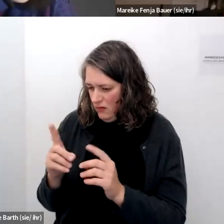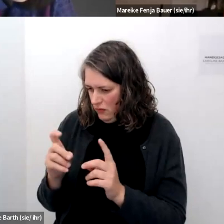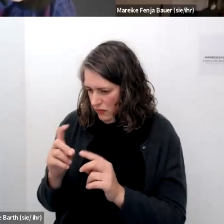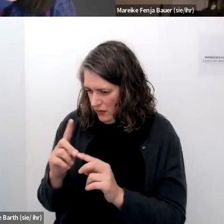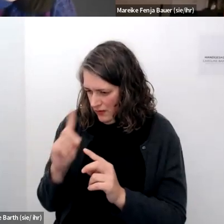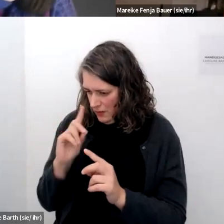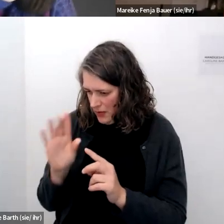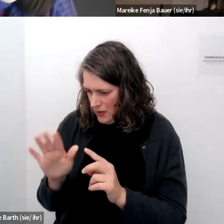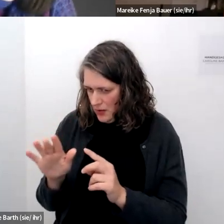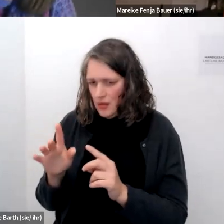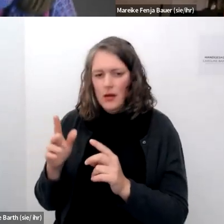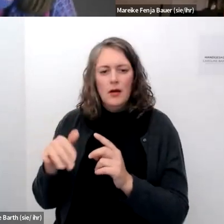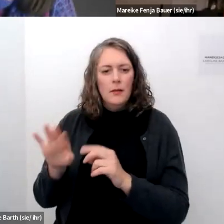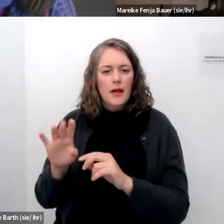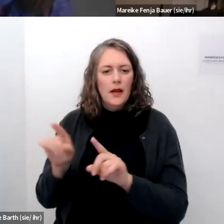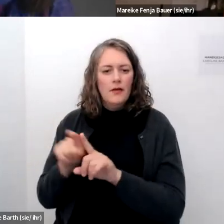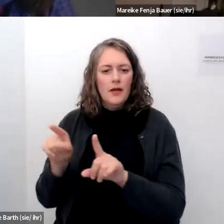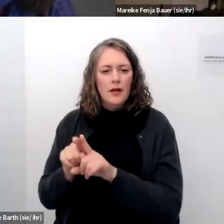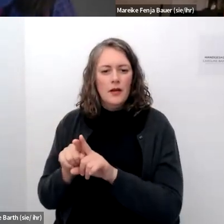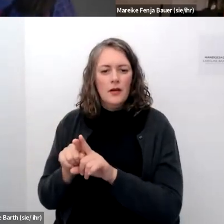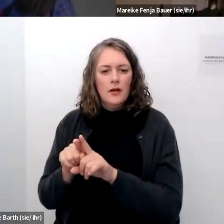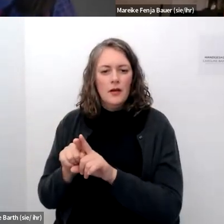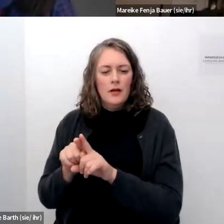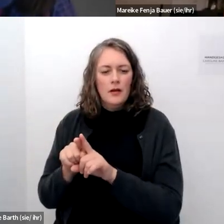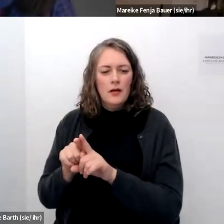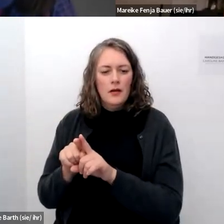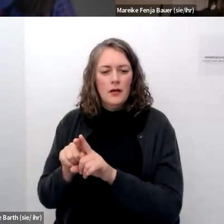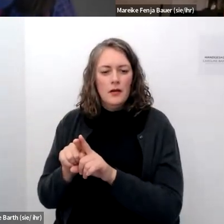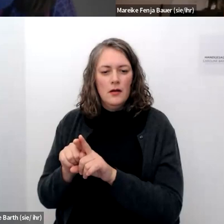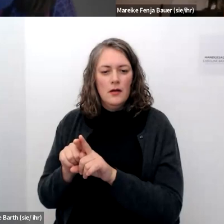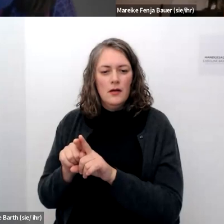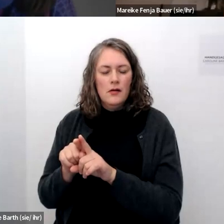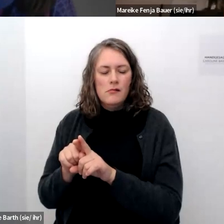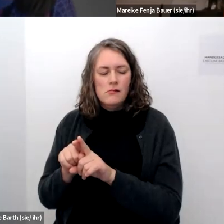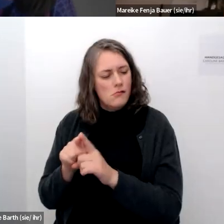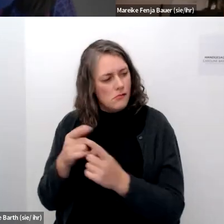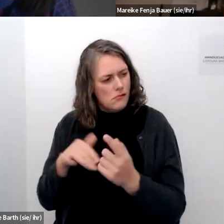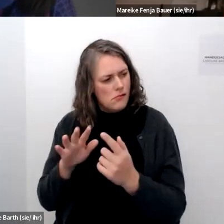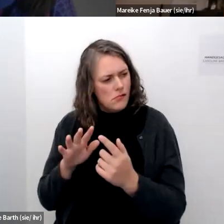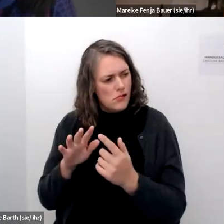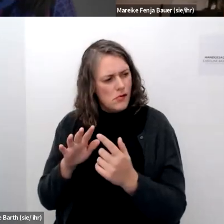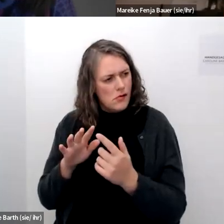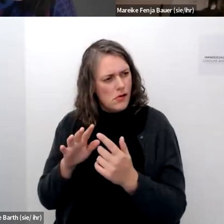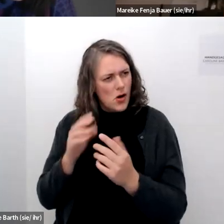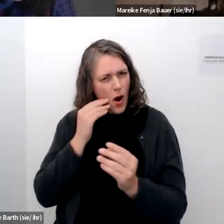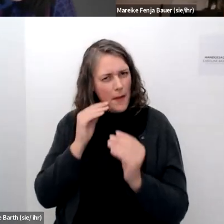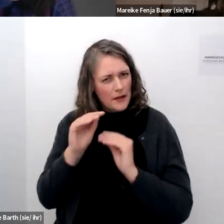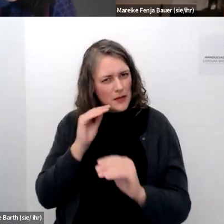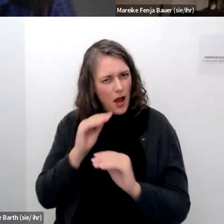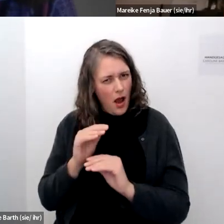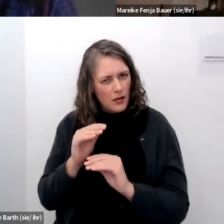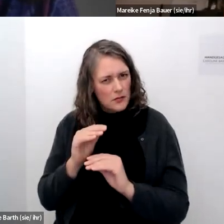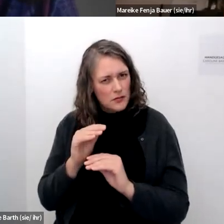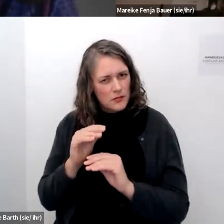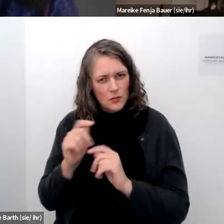ich glaube da geht es eher um die moderation in den kommentaren nicht das jetzt so verstehe